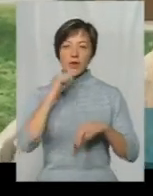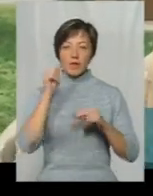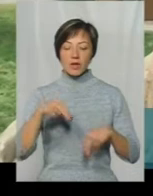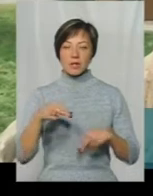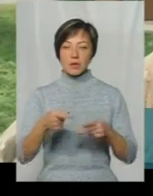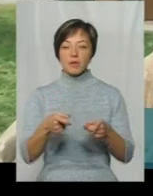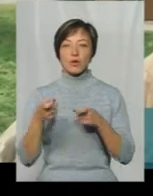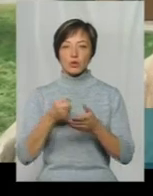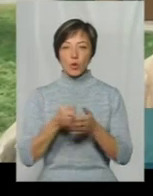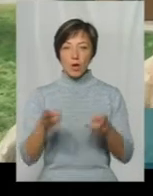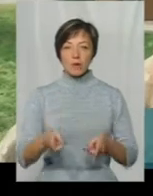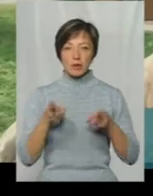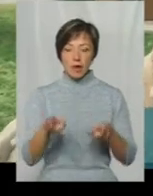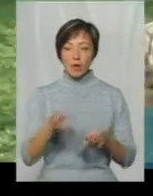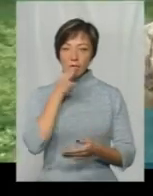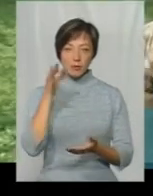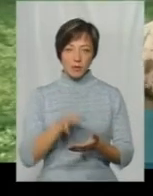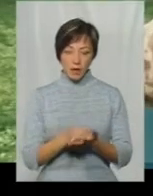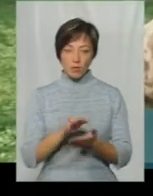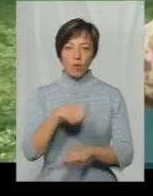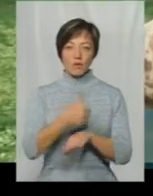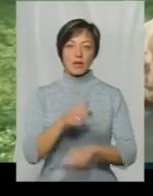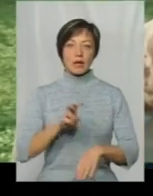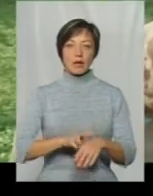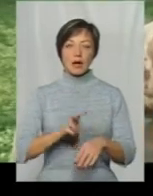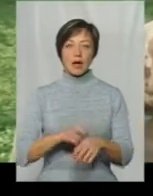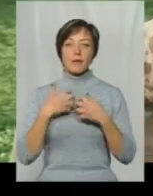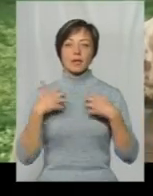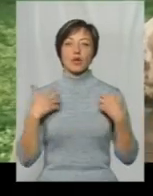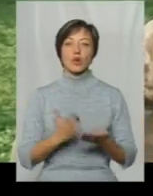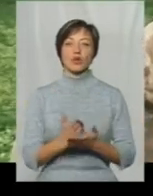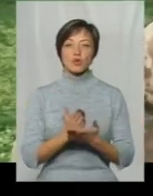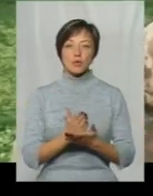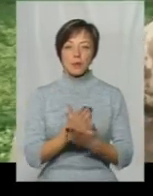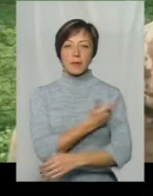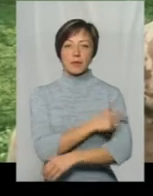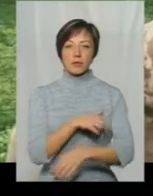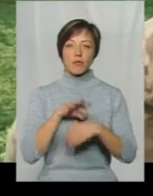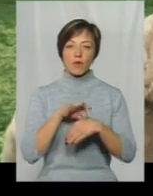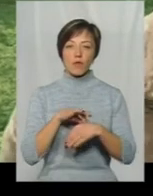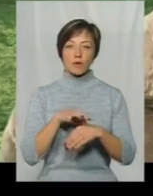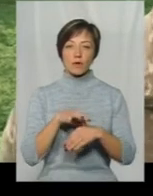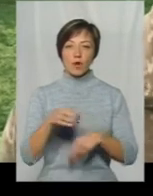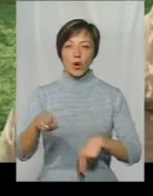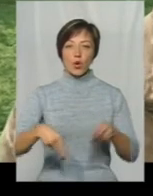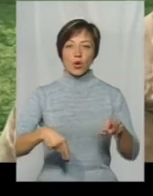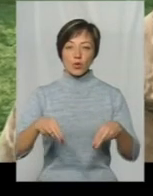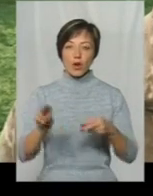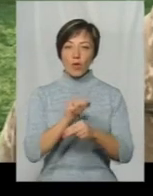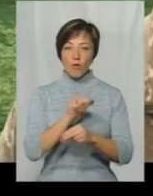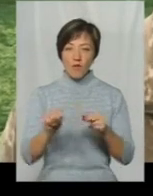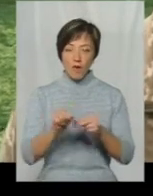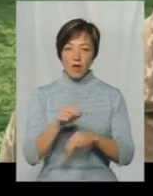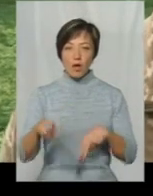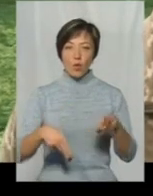привлікати до кримінальної відповідальності Головний лікар вітерінальної служби медицини, він проводив лікування,